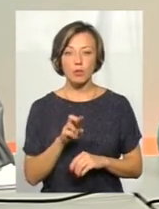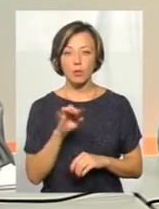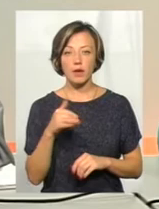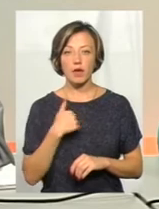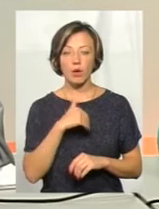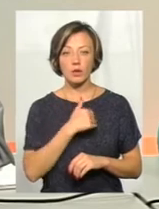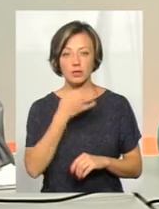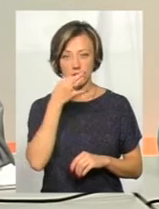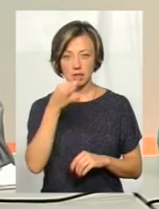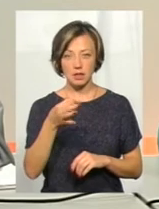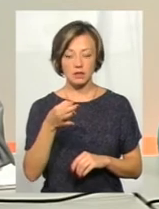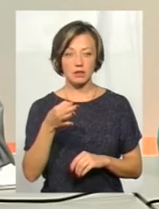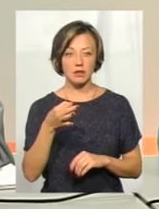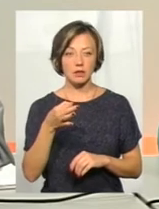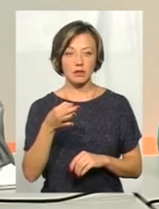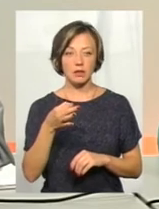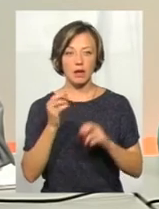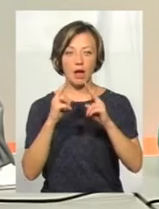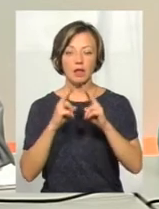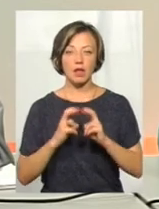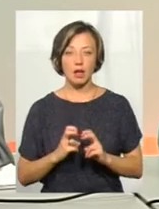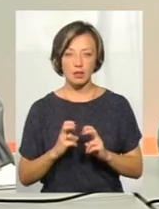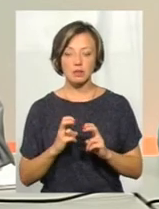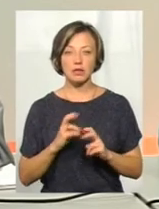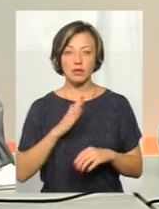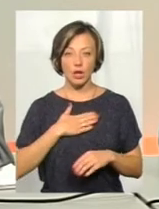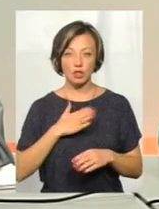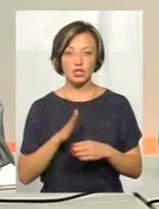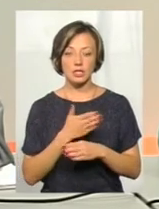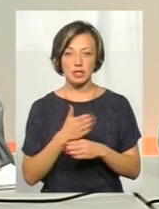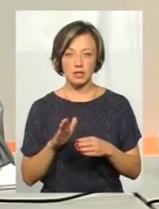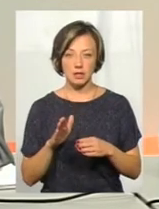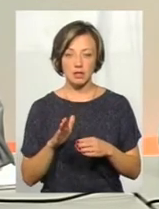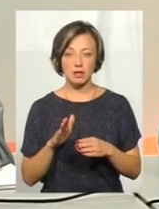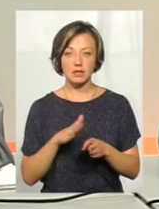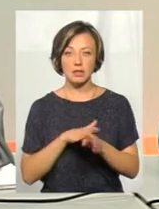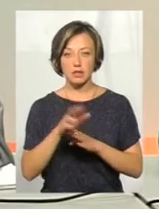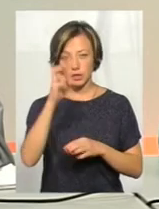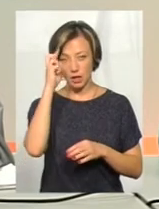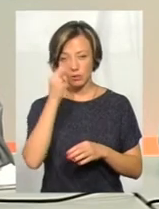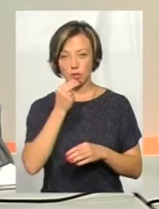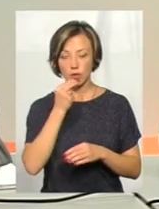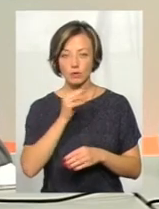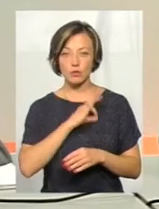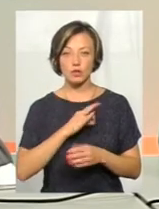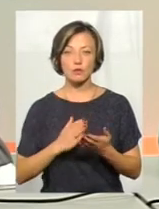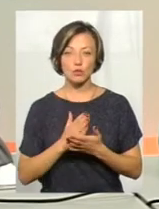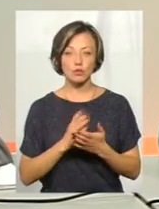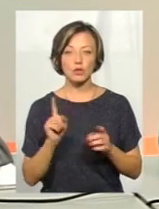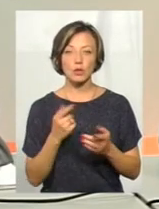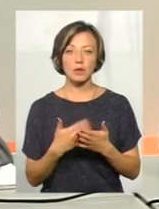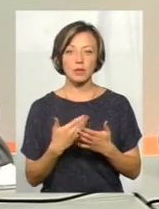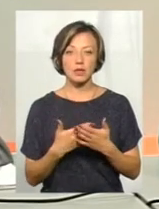сказати аналіз по нашій частині, тобто ті, які здійснює Держпродспоживслужба, що,